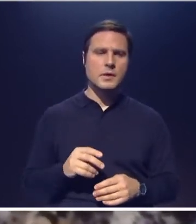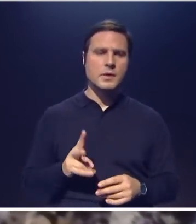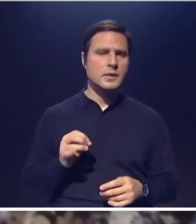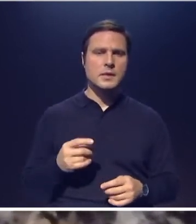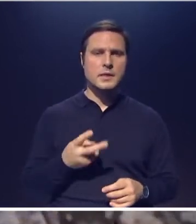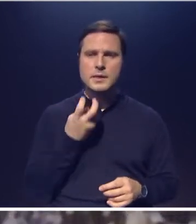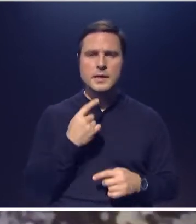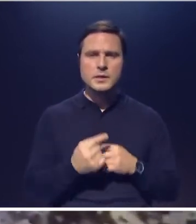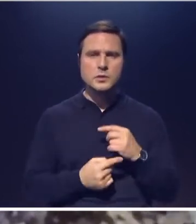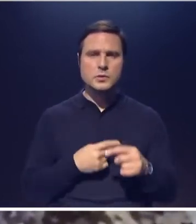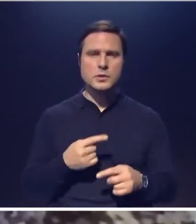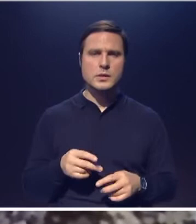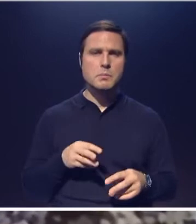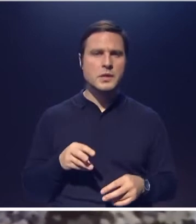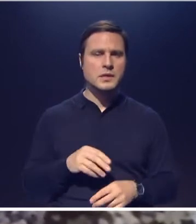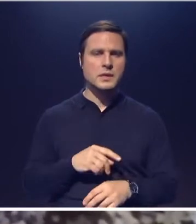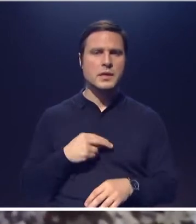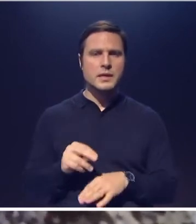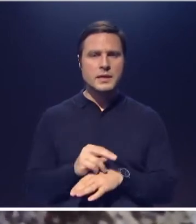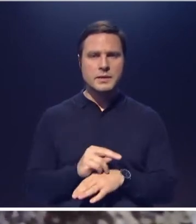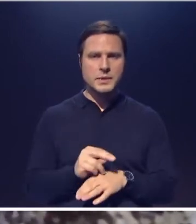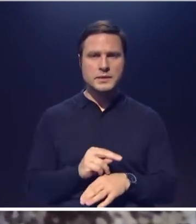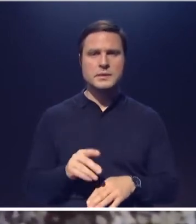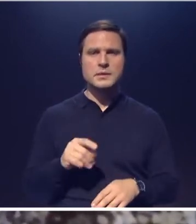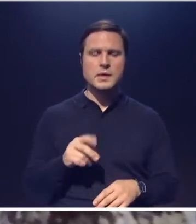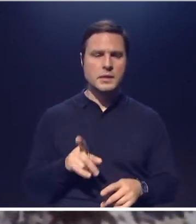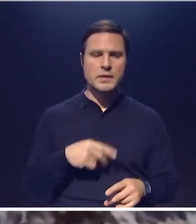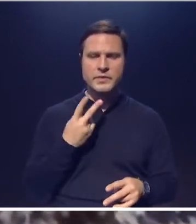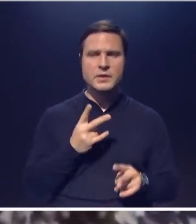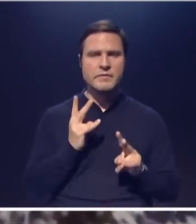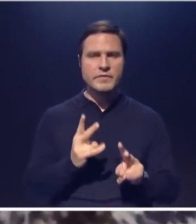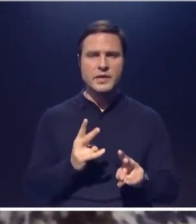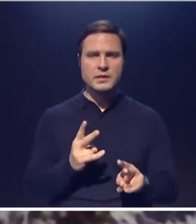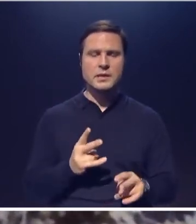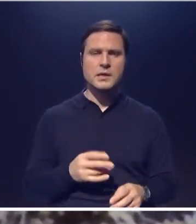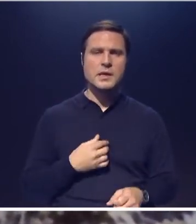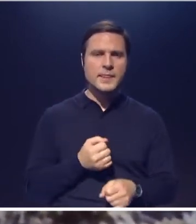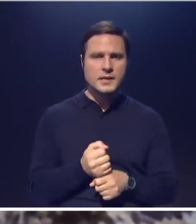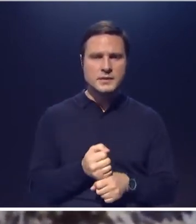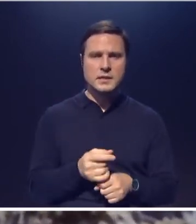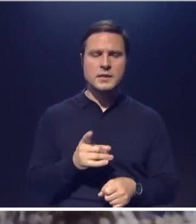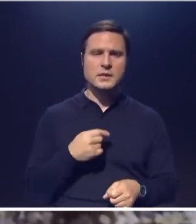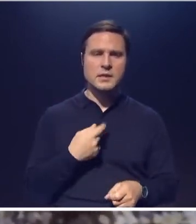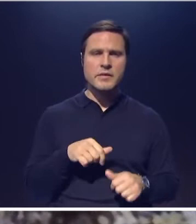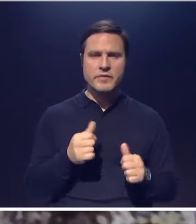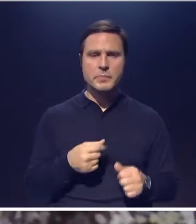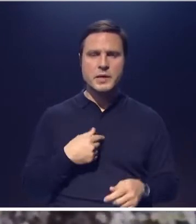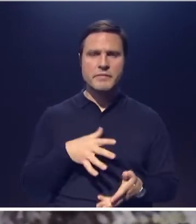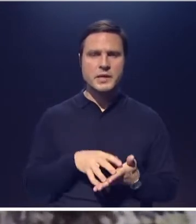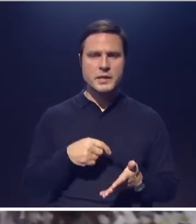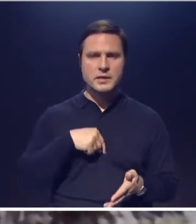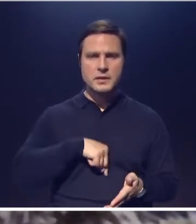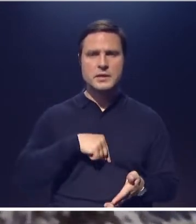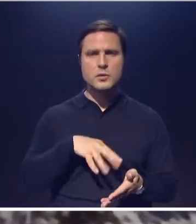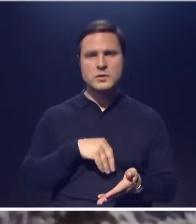так далее, но здесь мы видим откровенный вред насилия и, в общем-то, высокая вероятность формирования травмы. Поэтому,